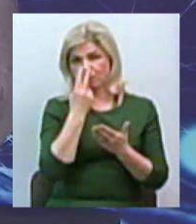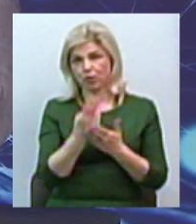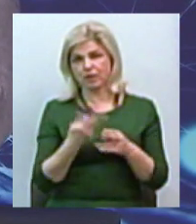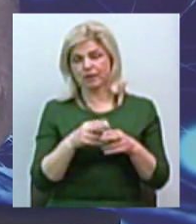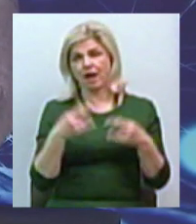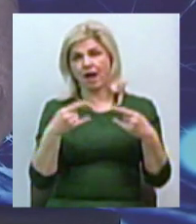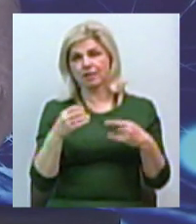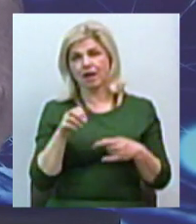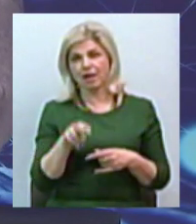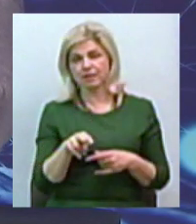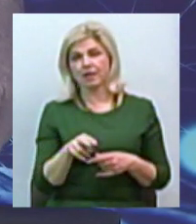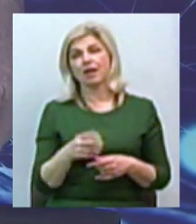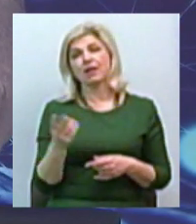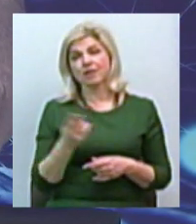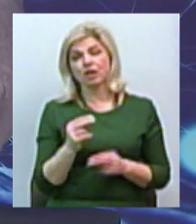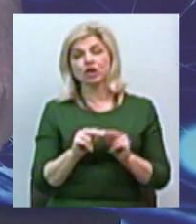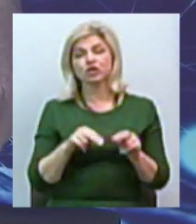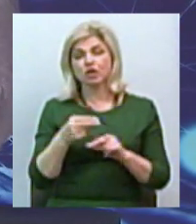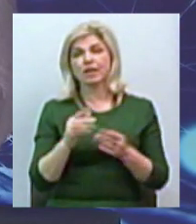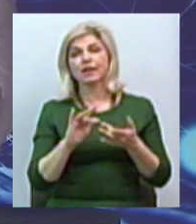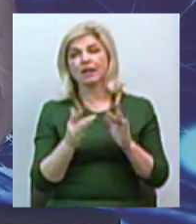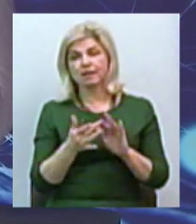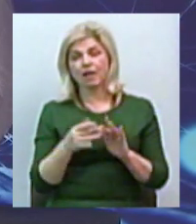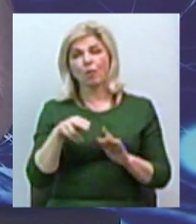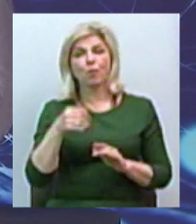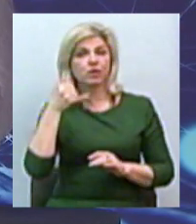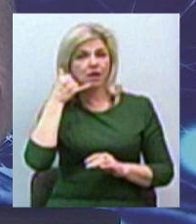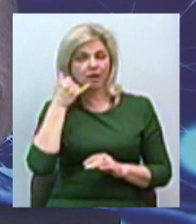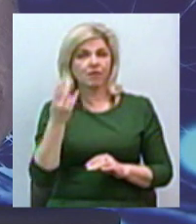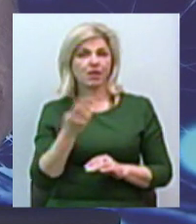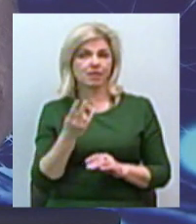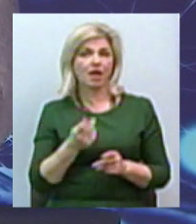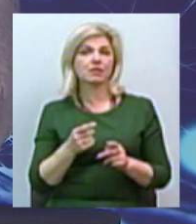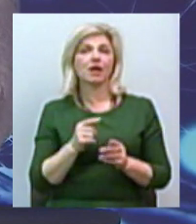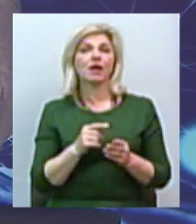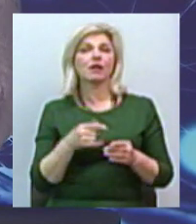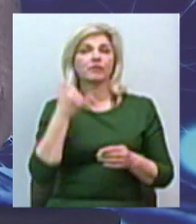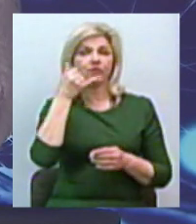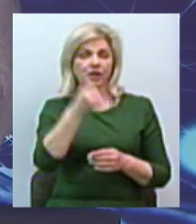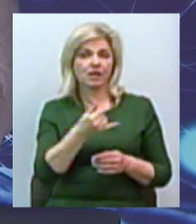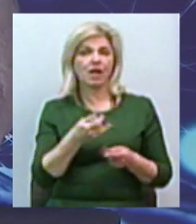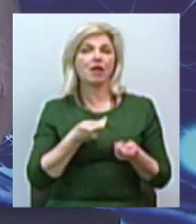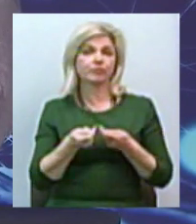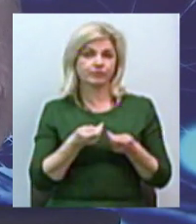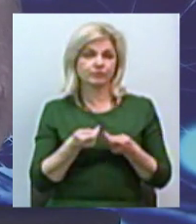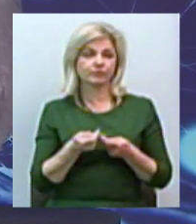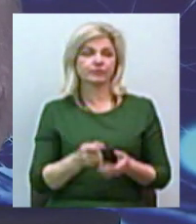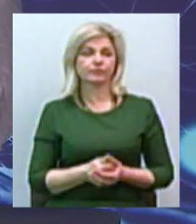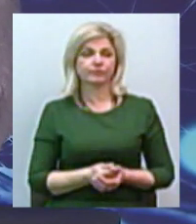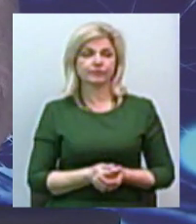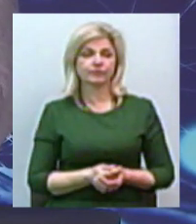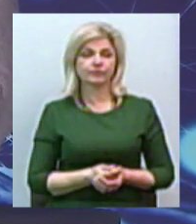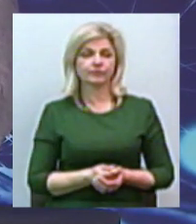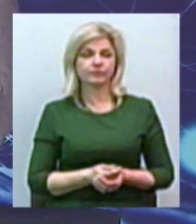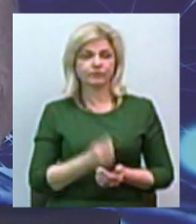Для цього треба через інтернет, чи по телефонам виходити на провайдерів Vision TV, чи Extra TV.